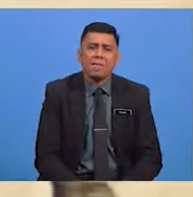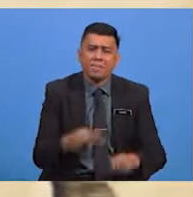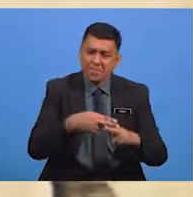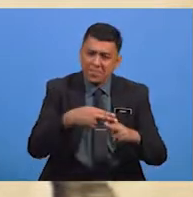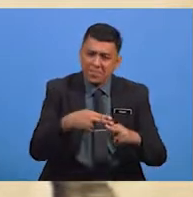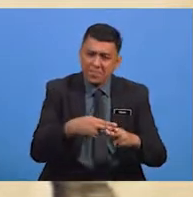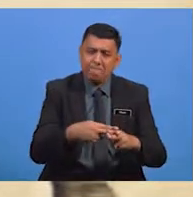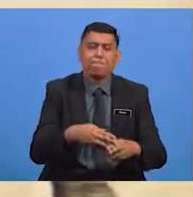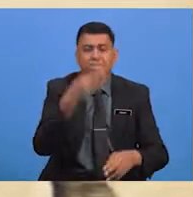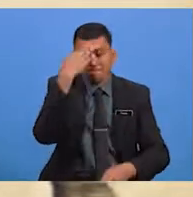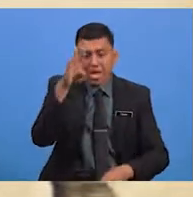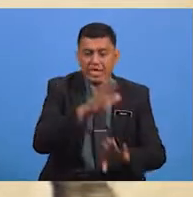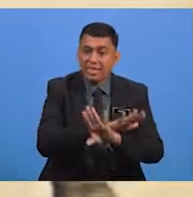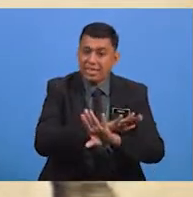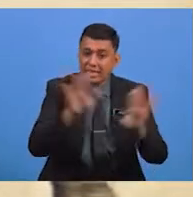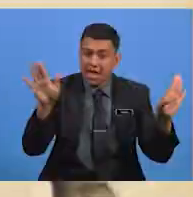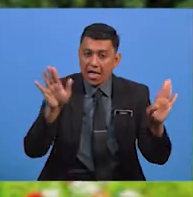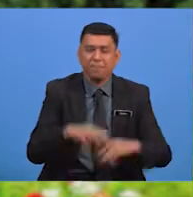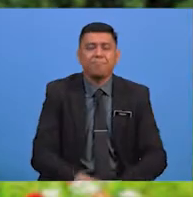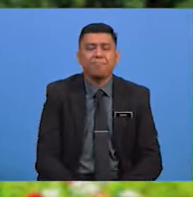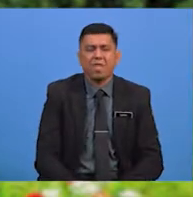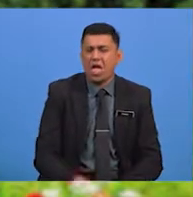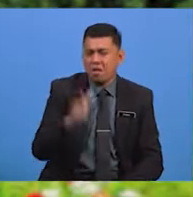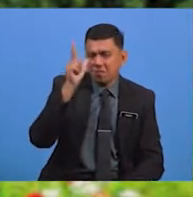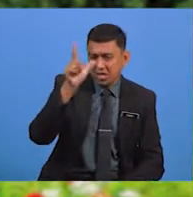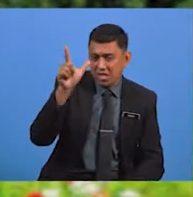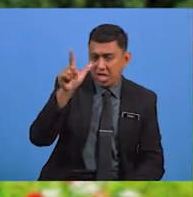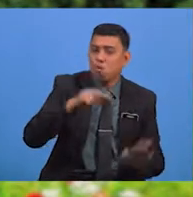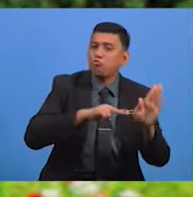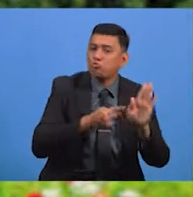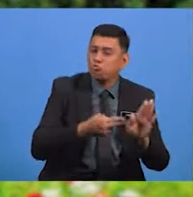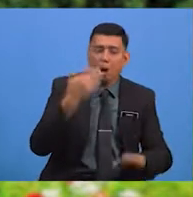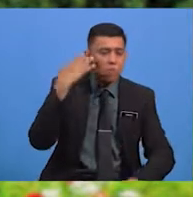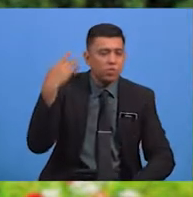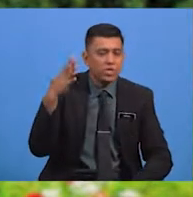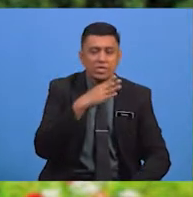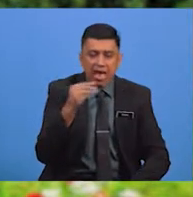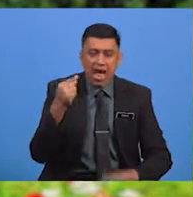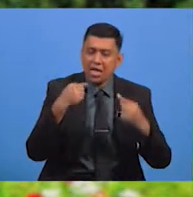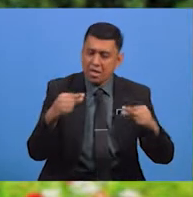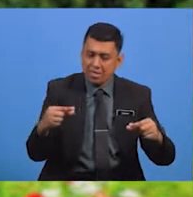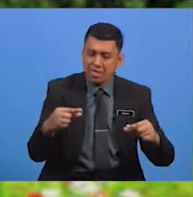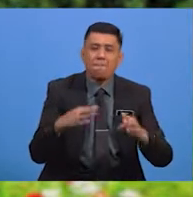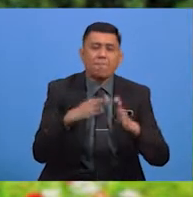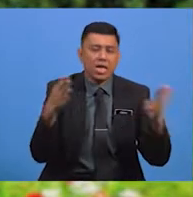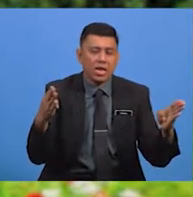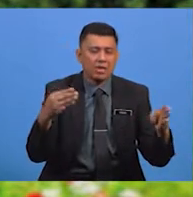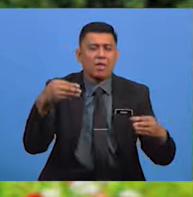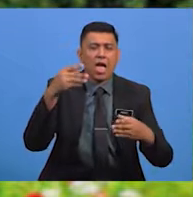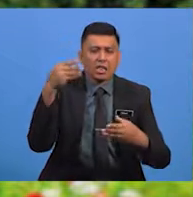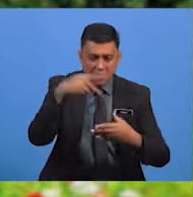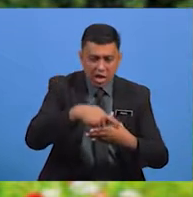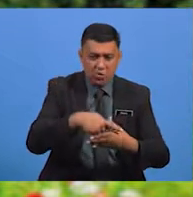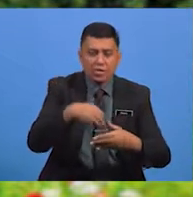Tidak Kita Telah Selesai Melihat Unsur Bunyi Dan Gaya Bahasa Yang Terkandung